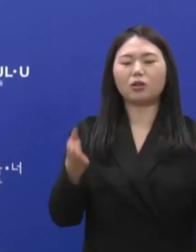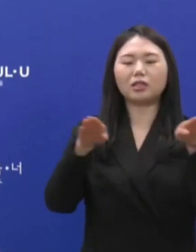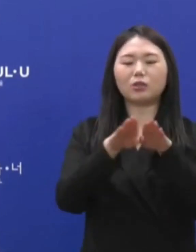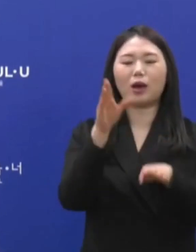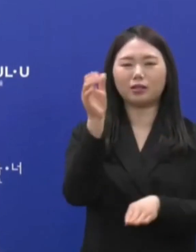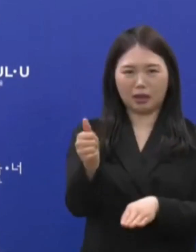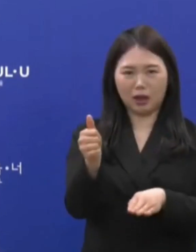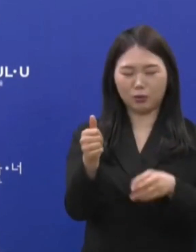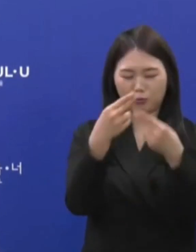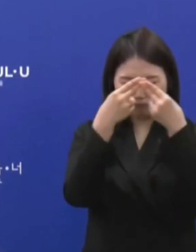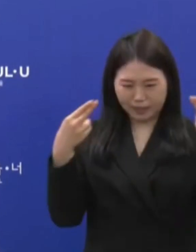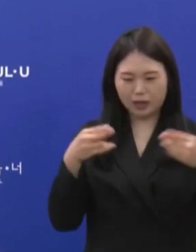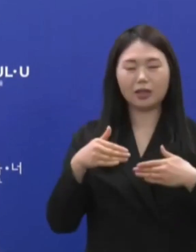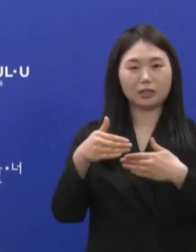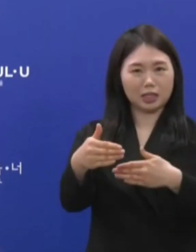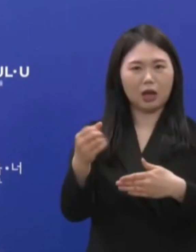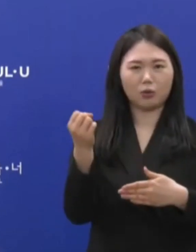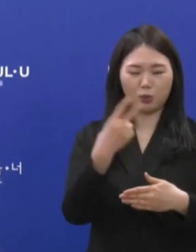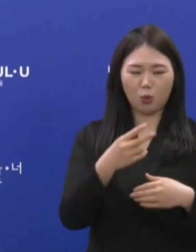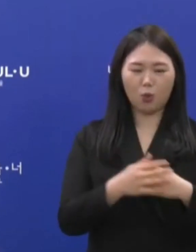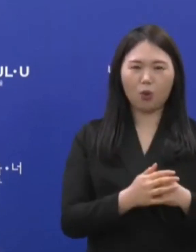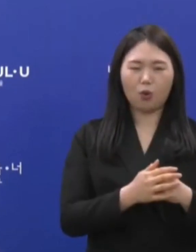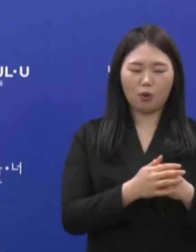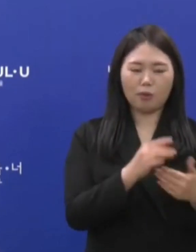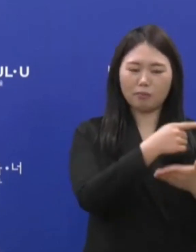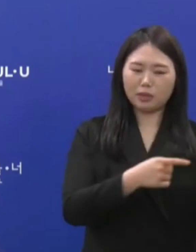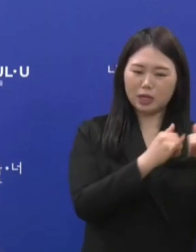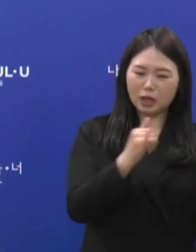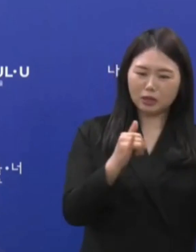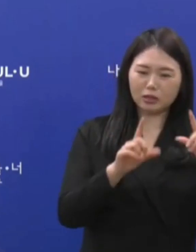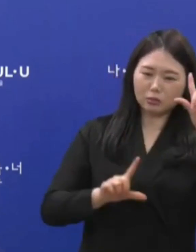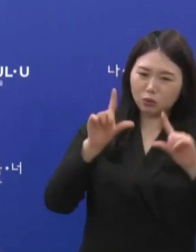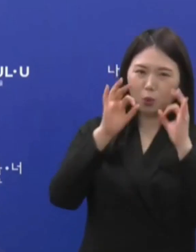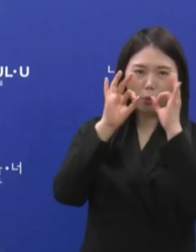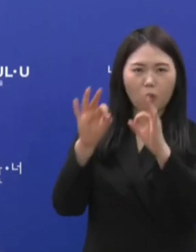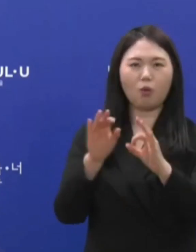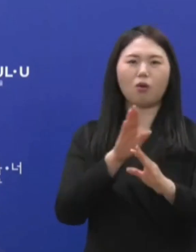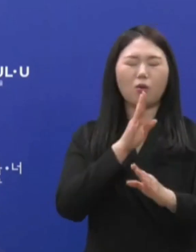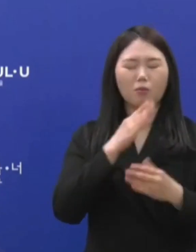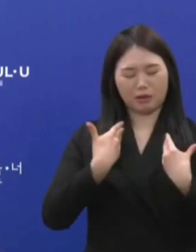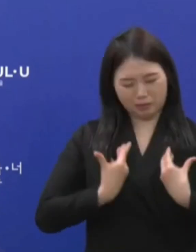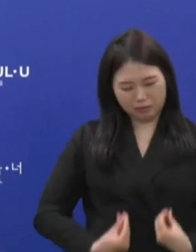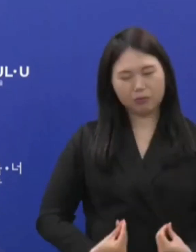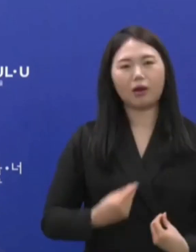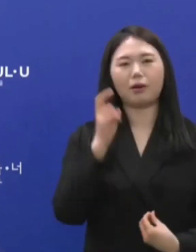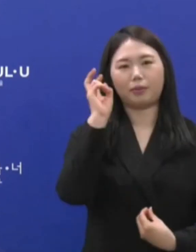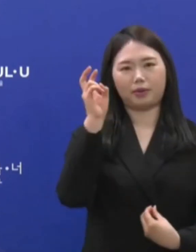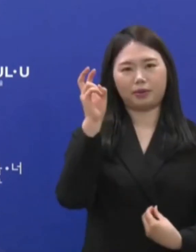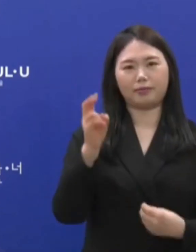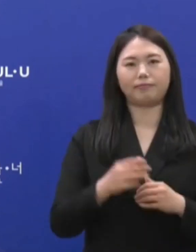피해자는 또 하나의 엄청난 위력 앞에서 절망할 수밖에 없었을 것이라고